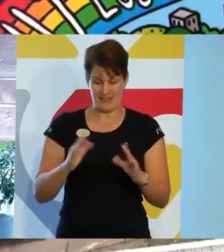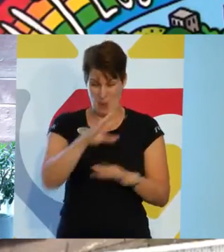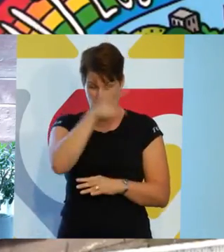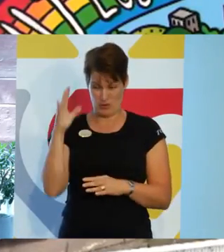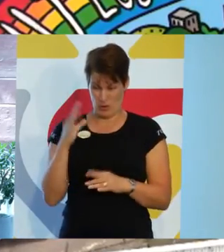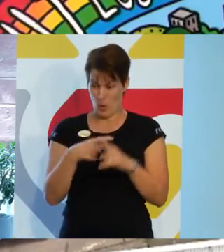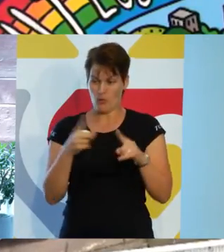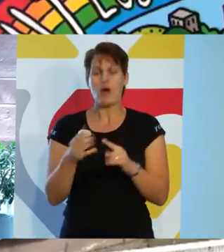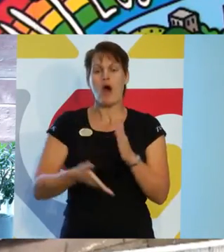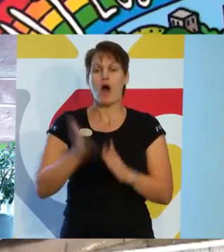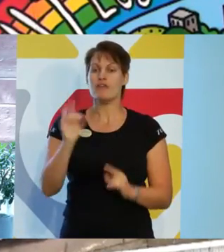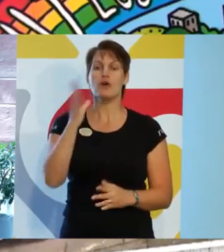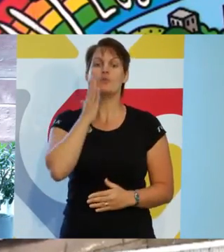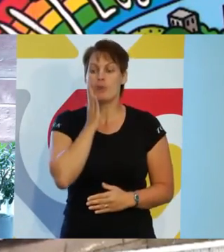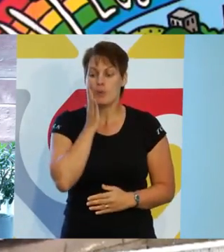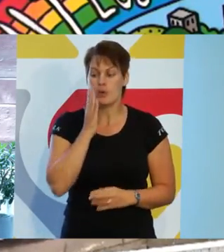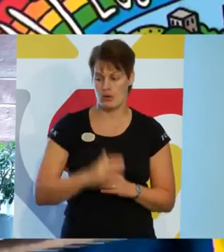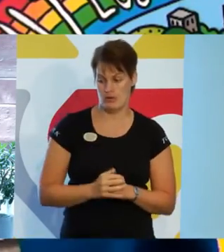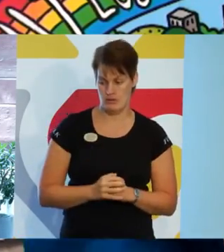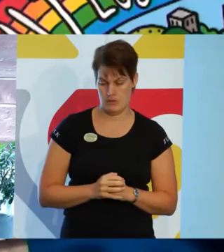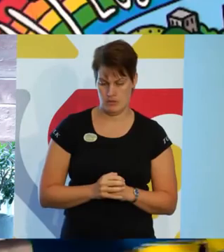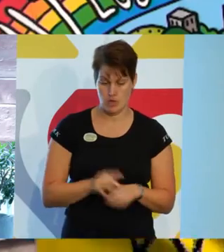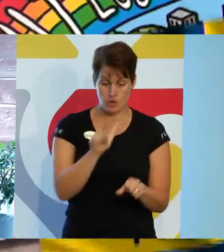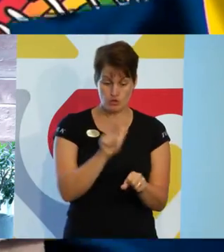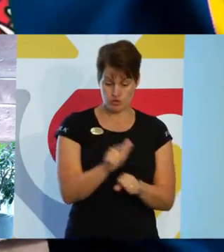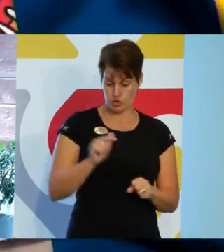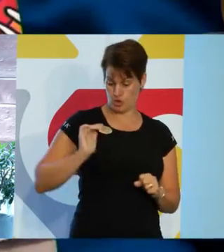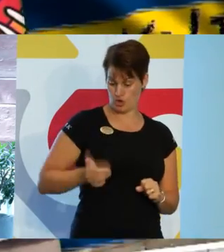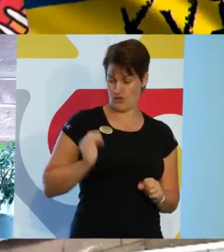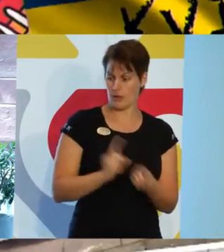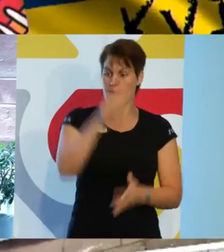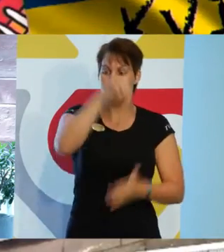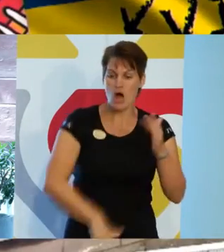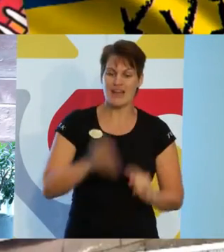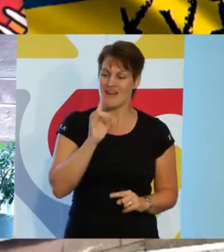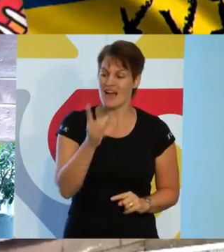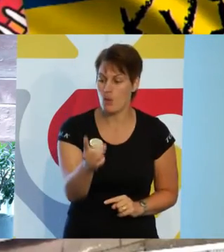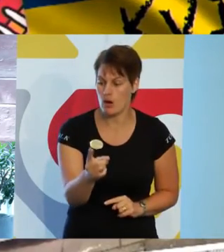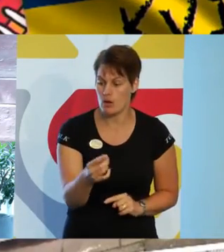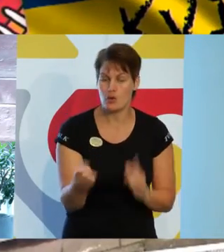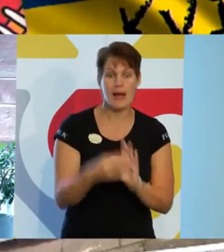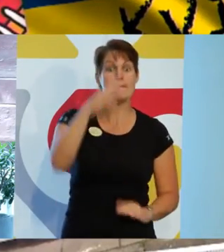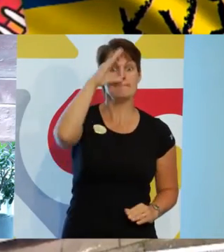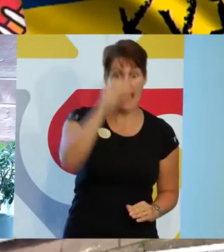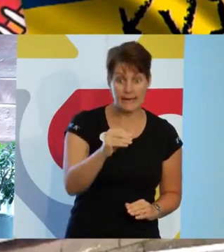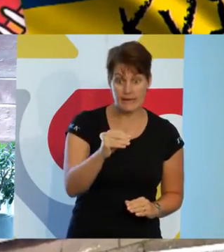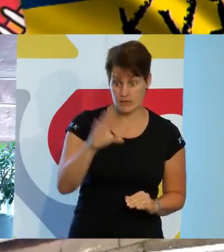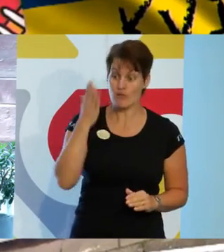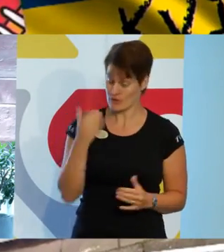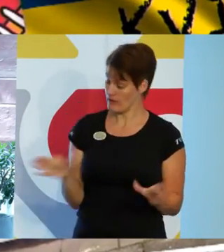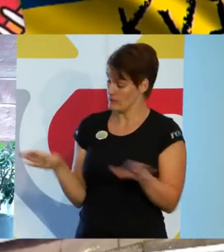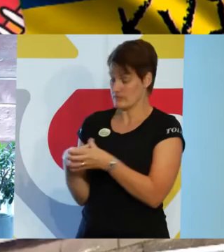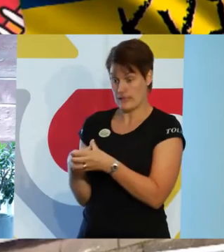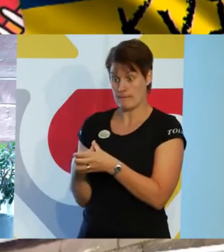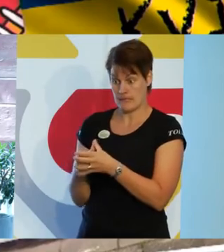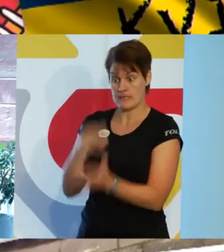stadsdelar i vissa städer. Och sjutton kvinnor blev mördade varje år av en mansperson som de haft en relation till.